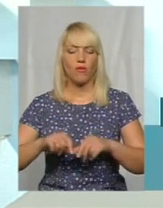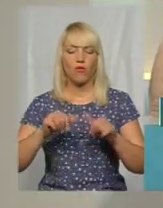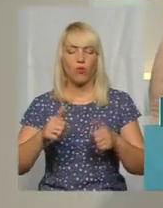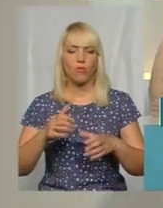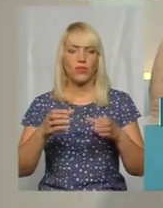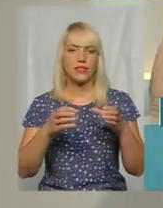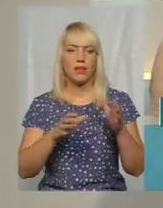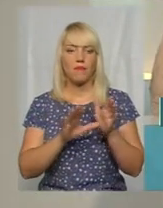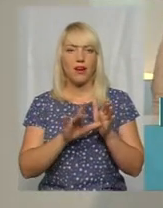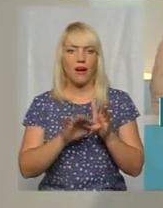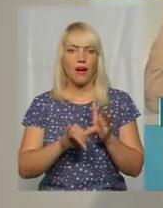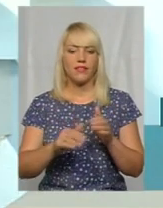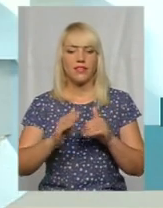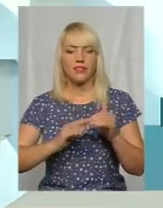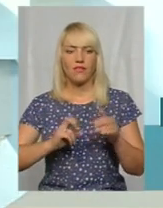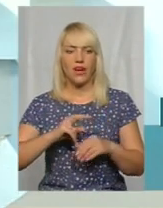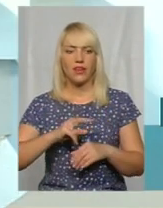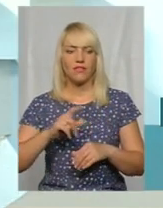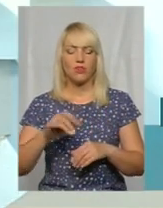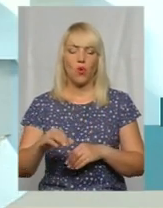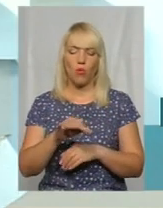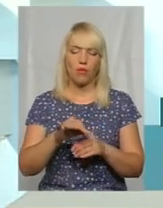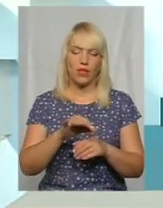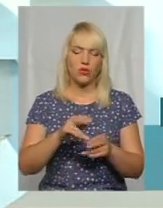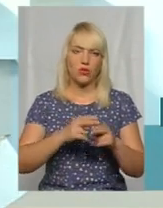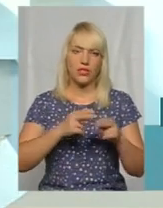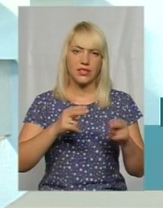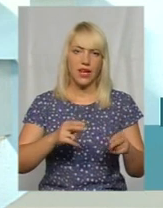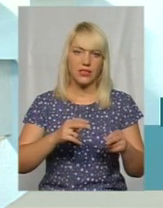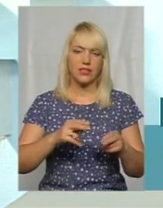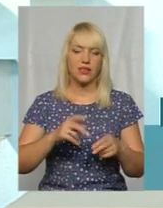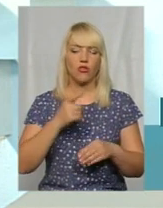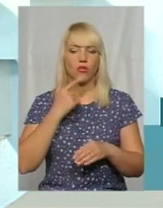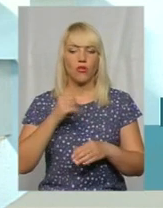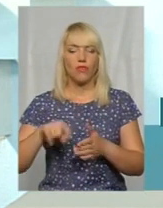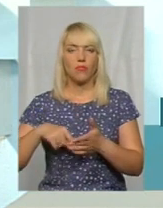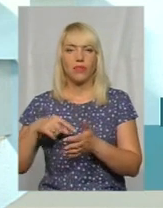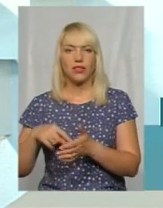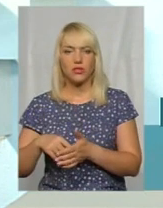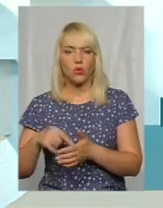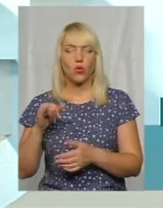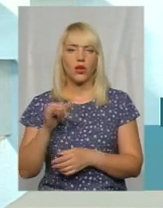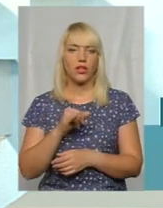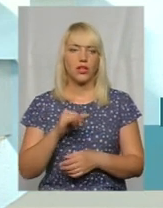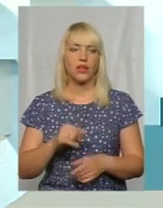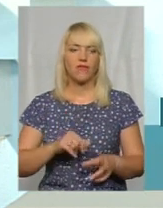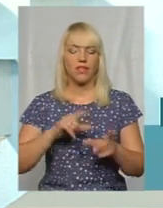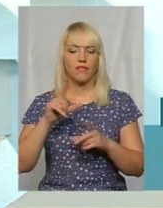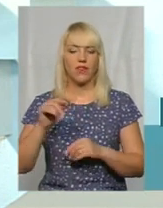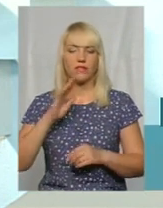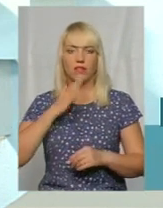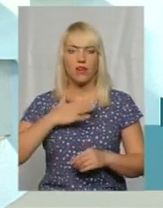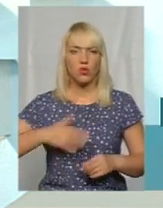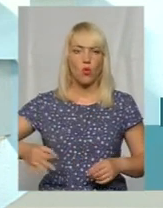фахівців з обласної станції переливання крові, міської Кам'янець-Подільської і виїжджають на терени нашої